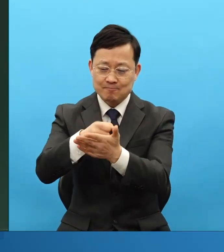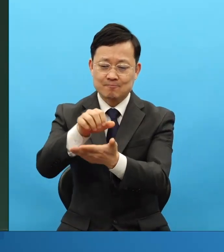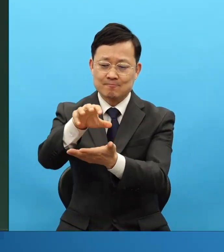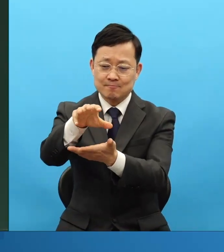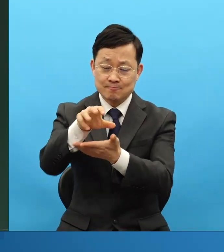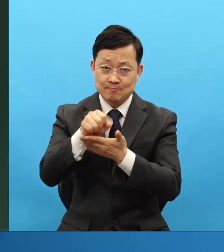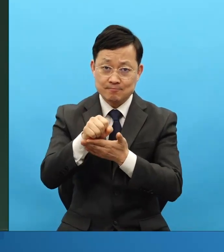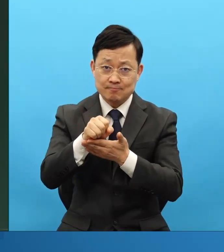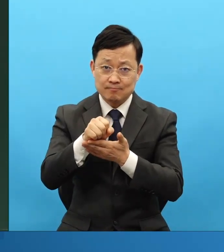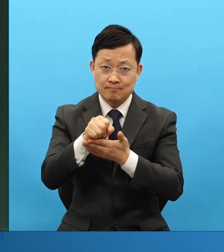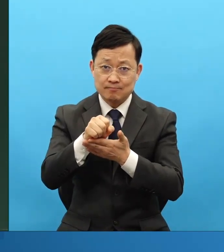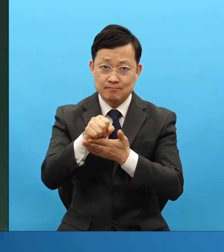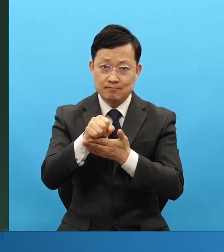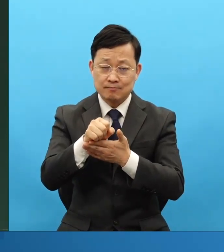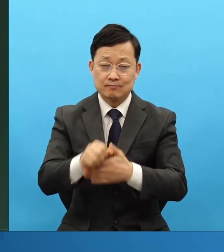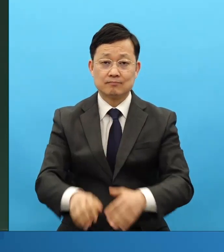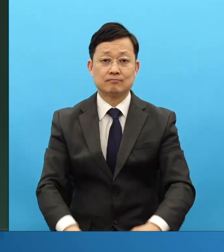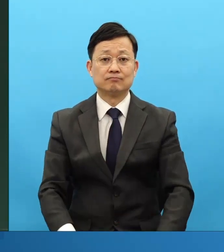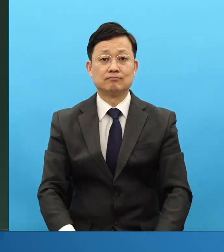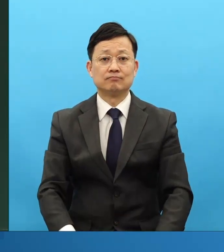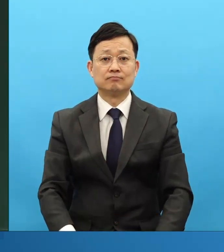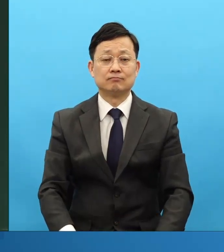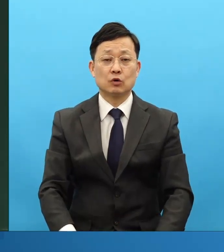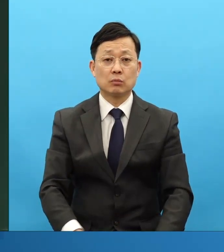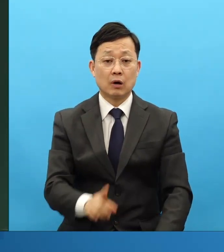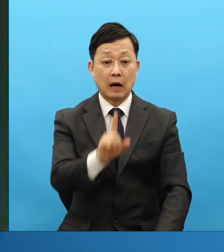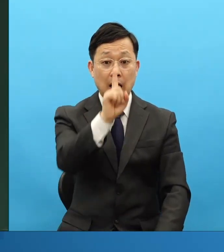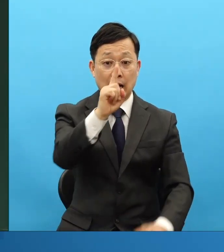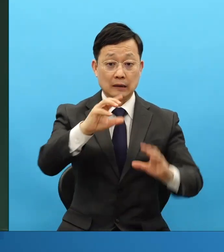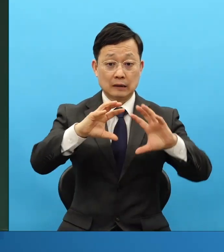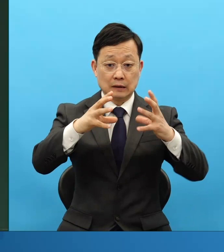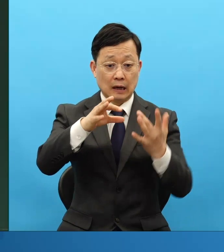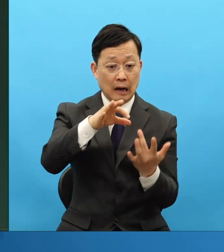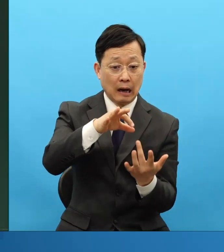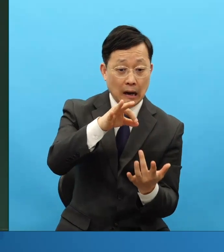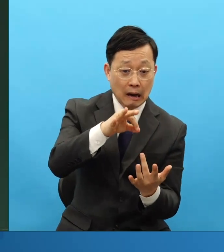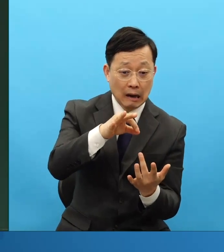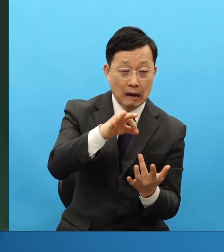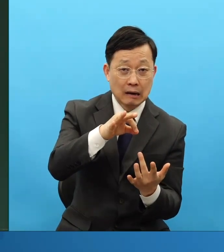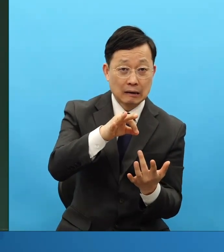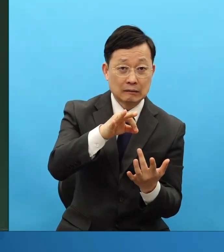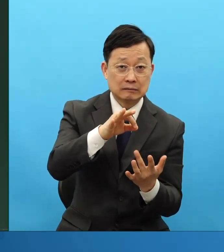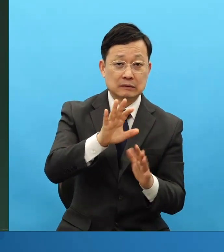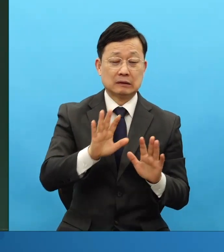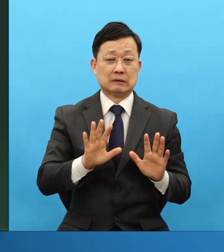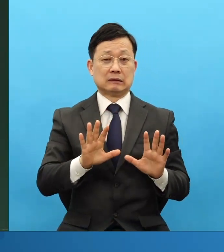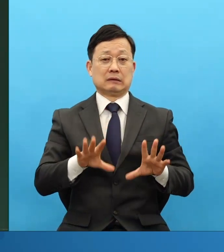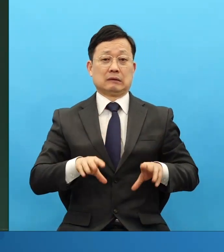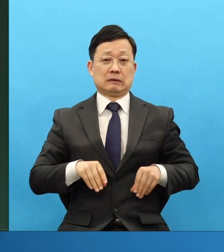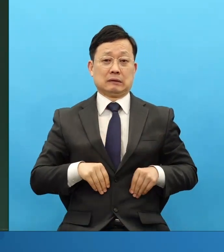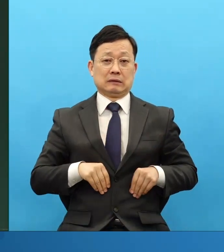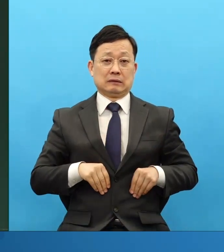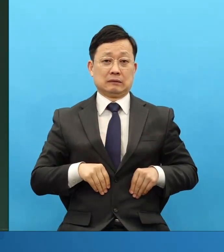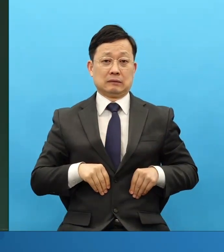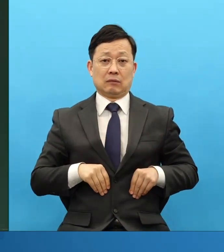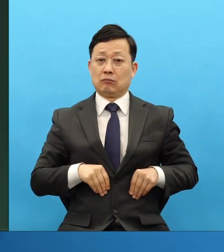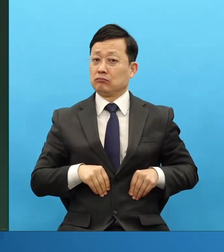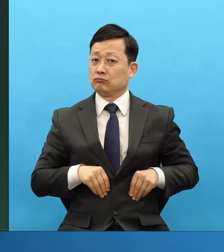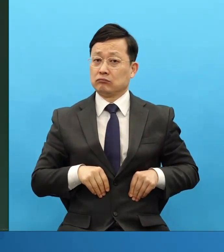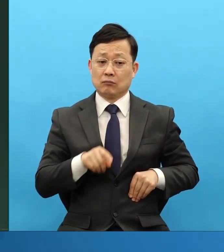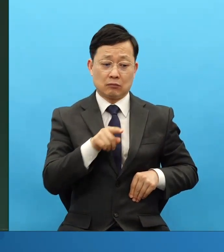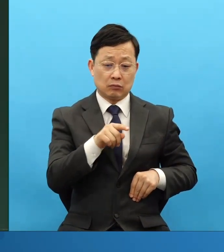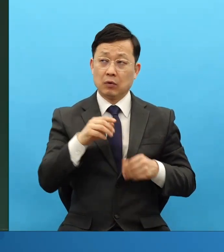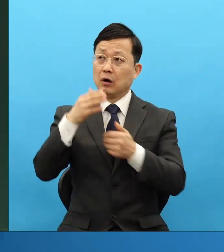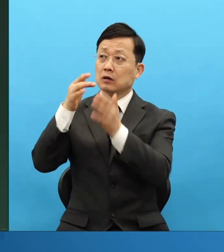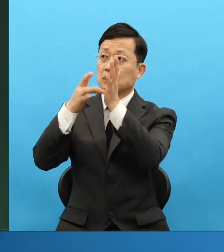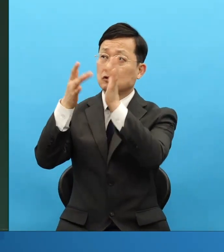선택도 안 한다는 거는 예수님께서 모든 족속, 만민, 딴 것을 가라 했는데 그거 나하고 아무